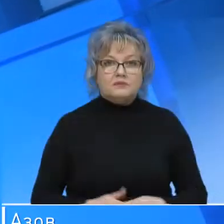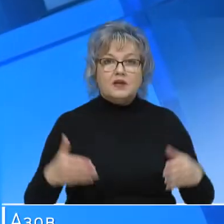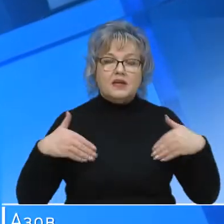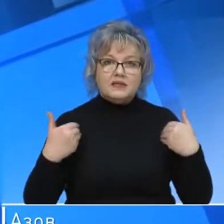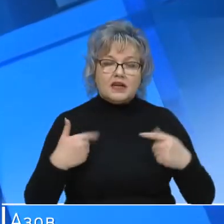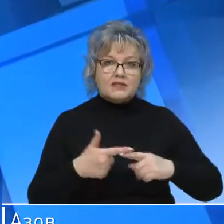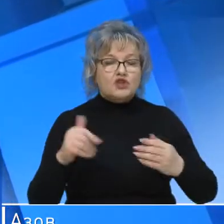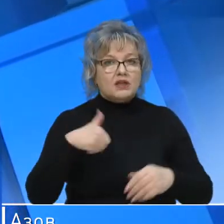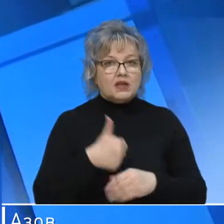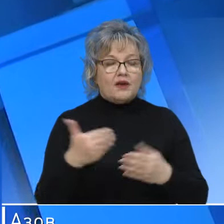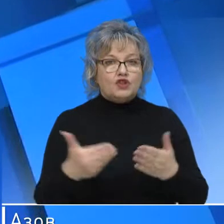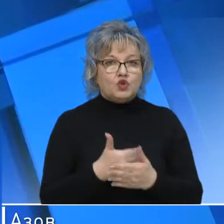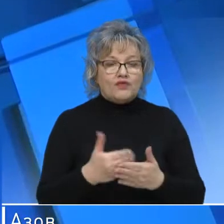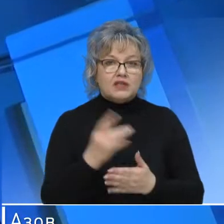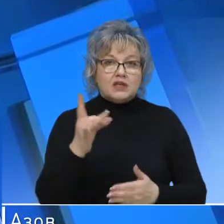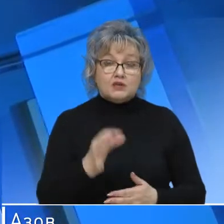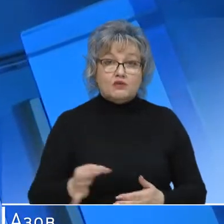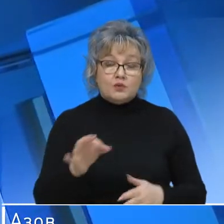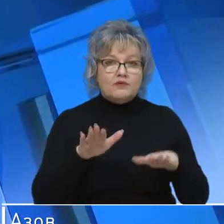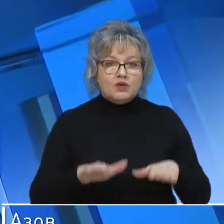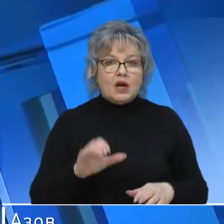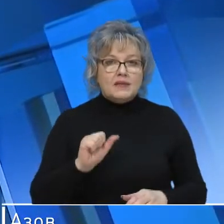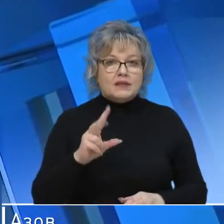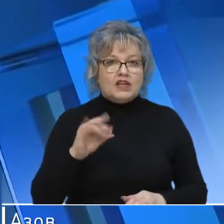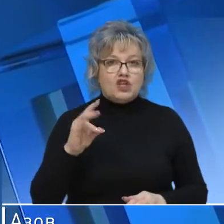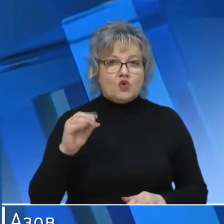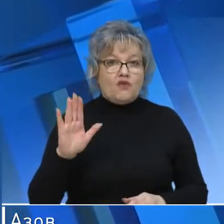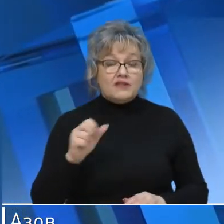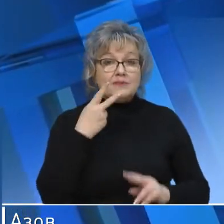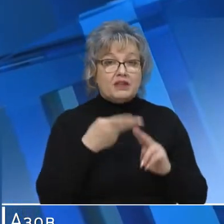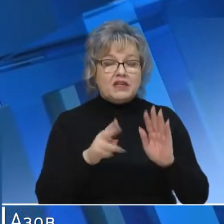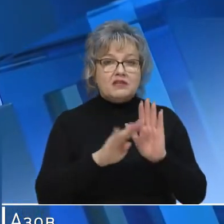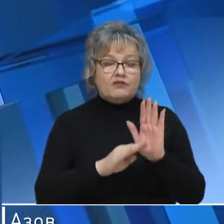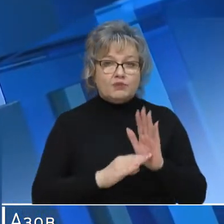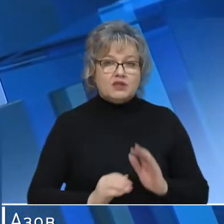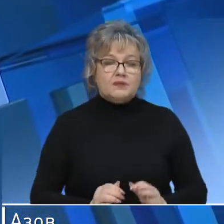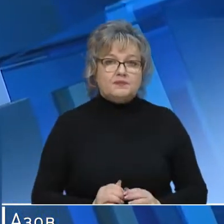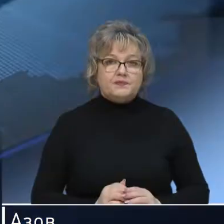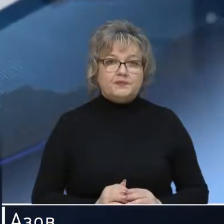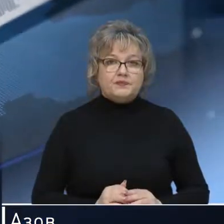Здравствуйте! Это главные новости Ростовской области в студии Ася Скрыникова. Смотрите выпуски.